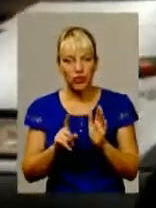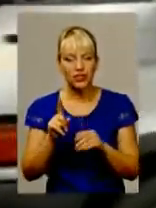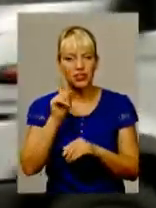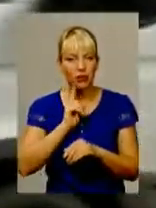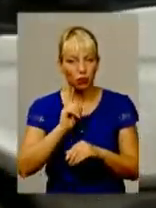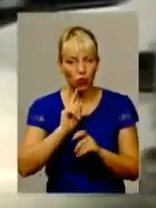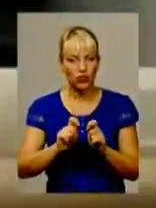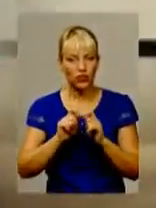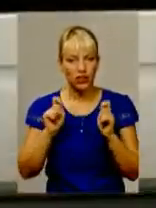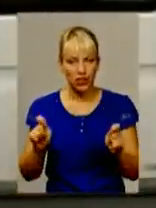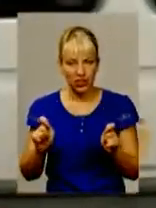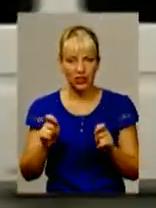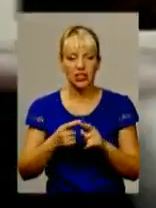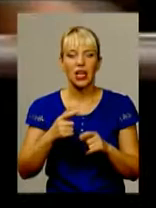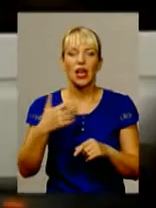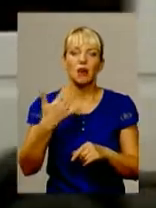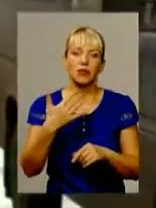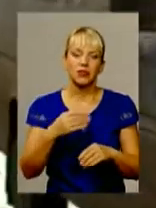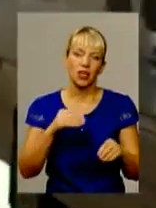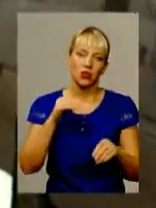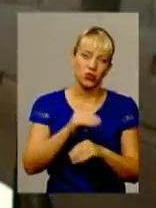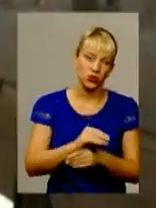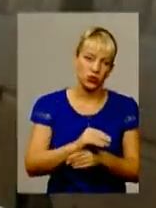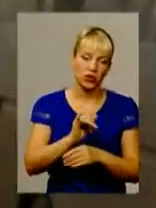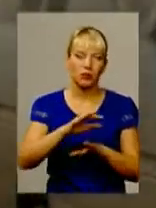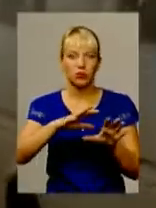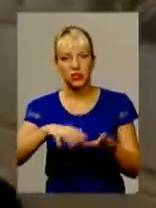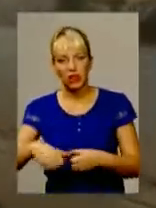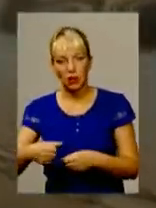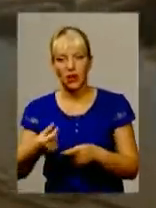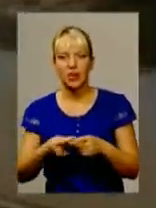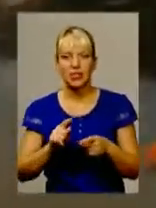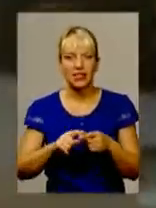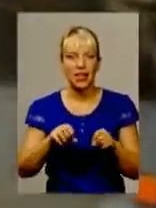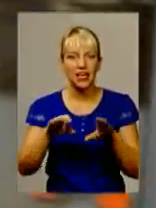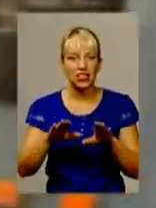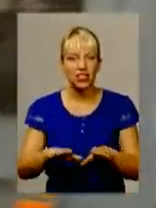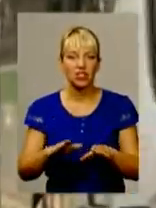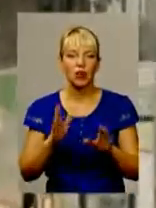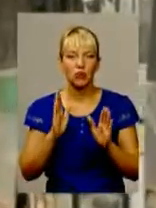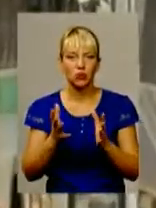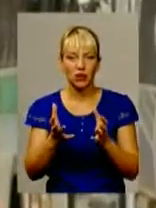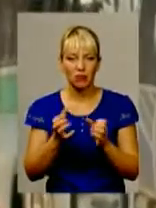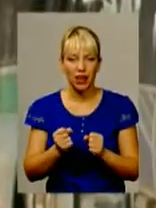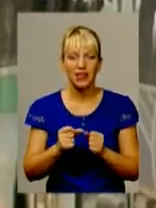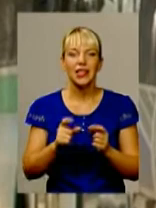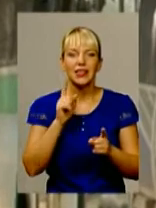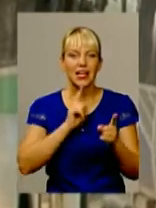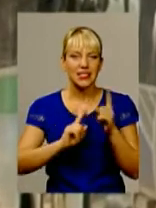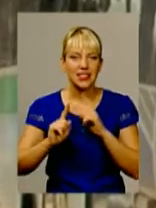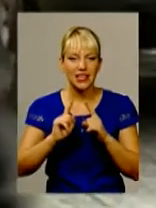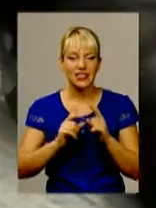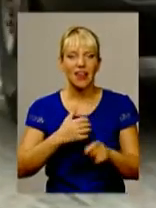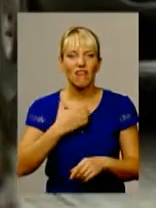50 копійок, котрі то забирають, то додають, можуть поставити і міські обранці. Адже рішення виноситься на сесію міськвиконкому, котра відбудеться